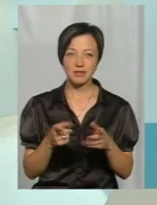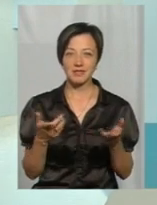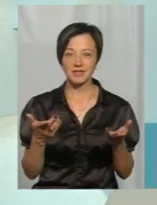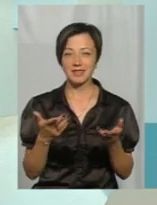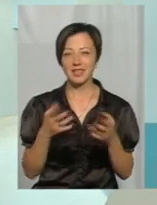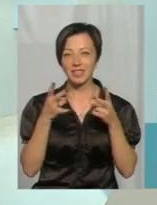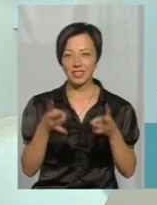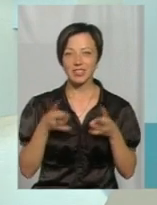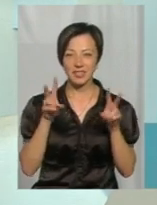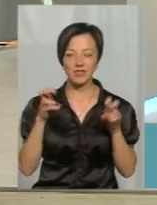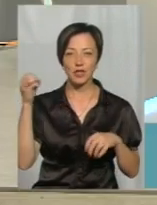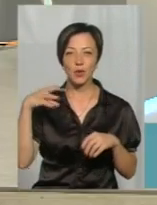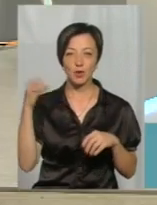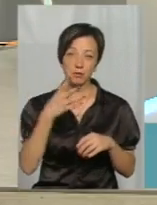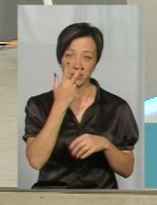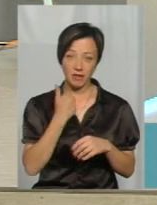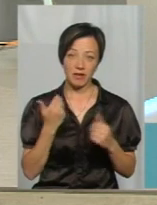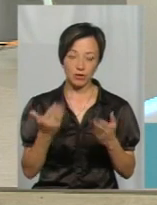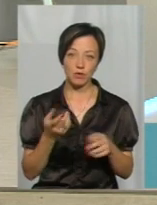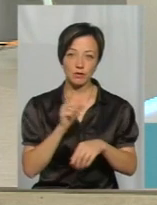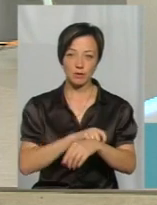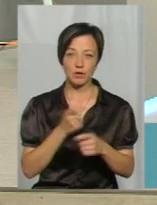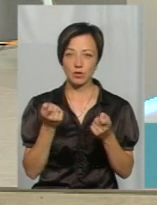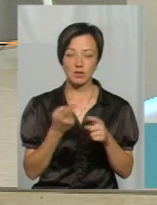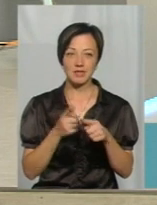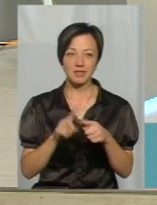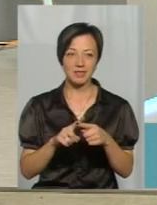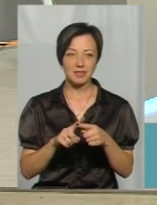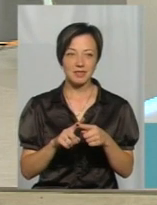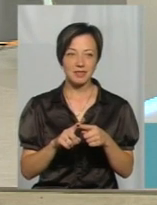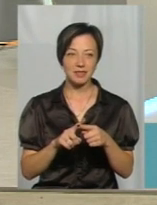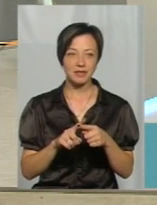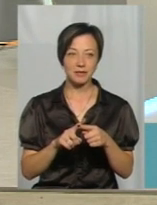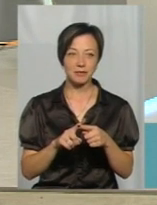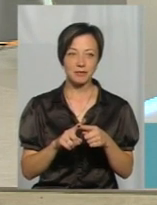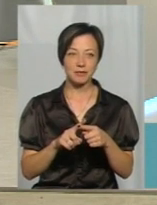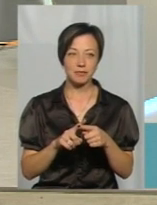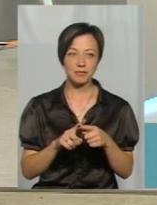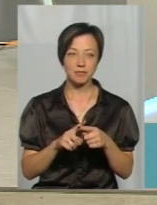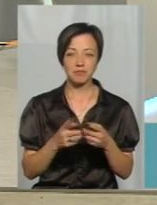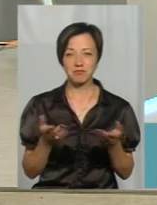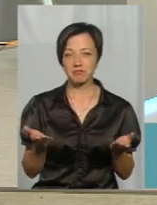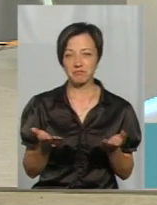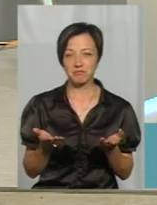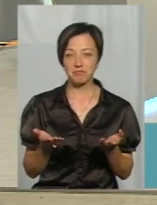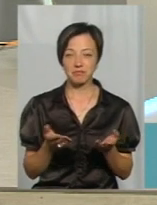скажеш, ніжно називається сонечко. Але ми до нього привикли, бо це сонечко. Проблем нема ніяких, там рукою скинує.